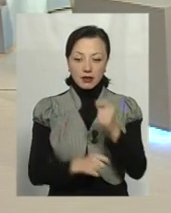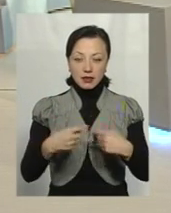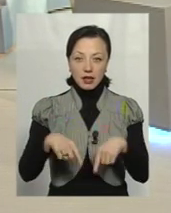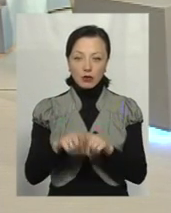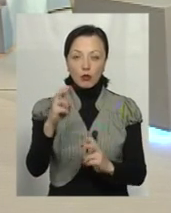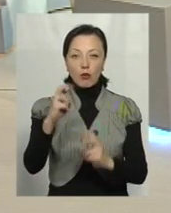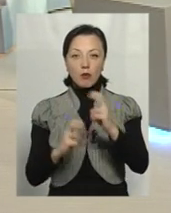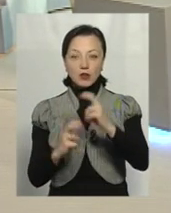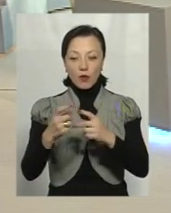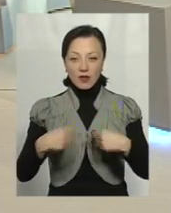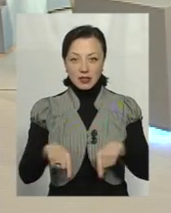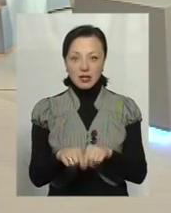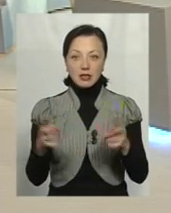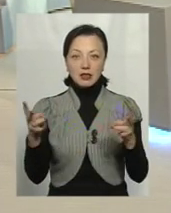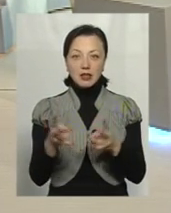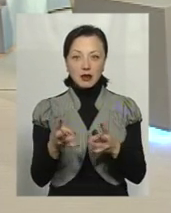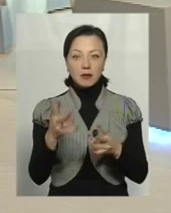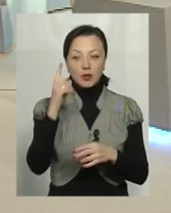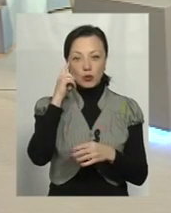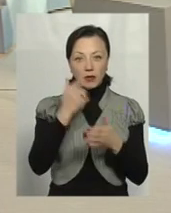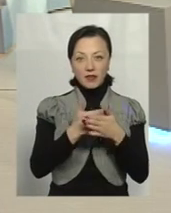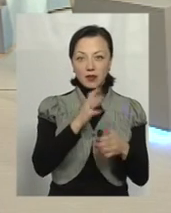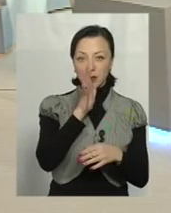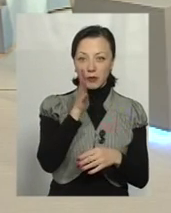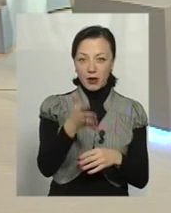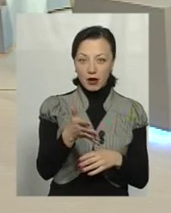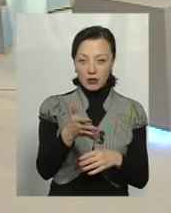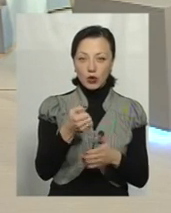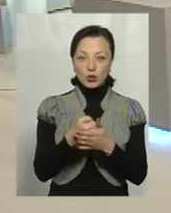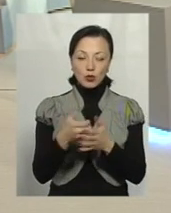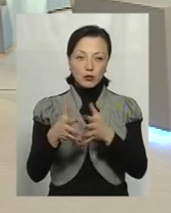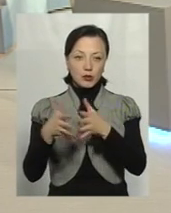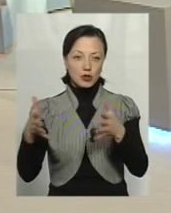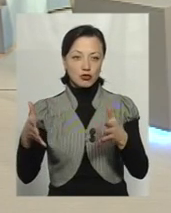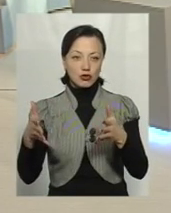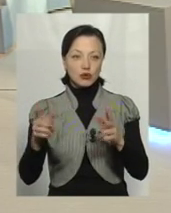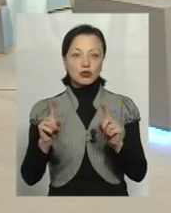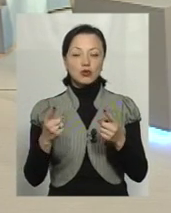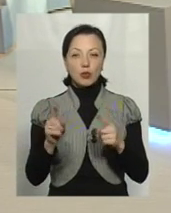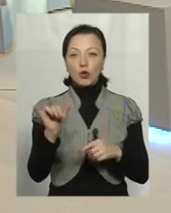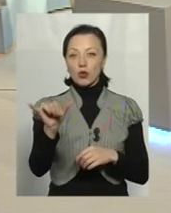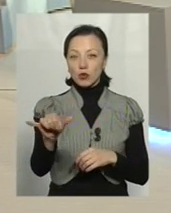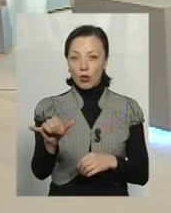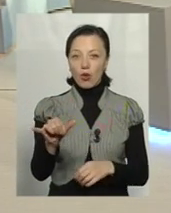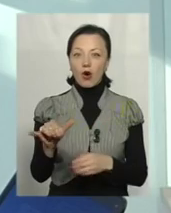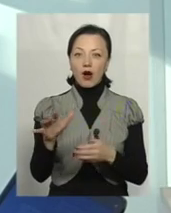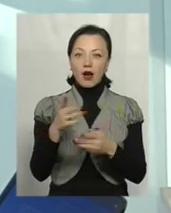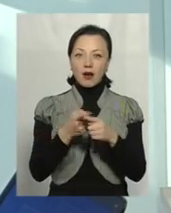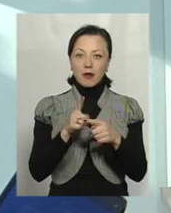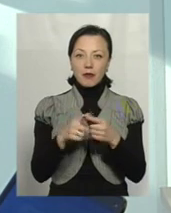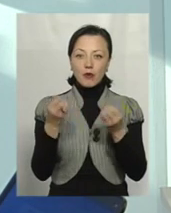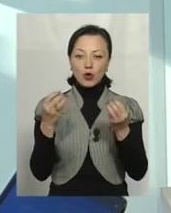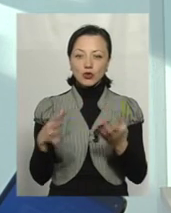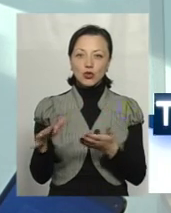сектор, йому треба мислення від п'ять років до більше. Чому? Тому що в нього амортизація просто.